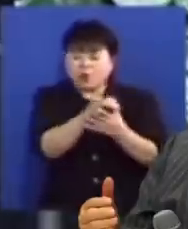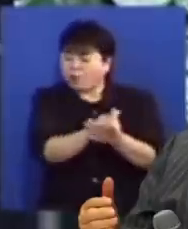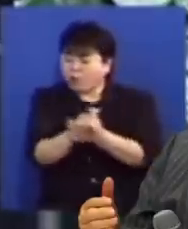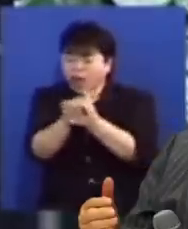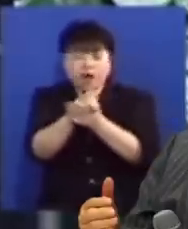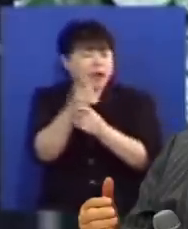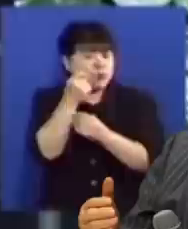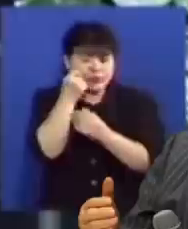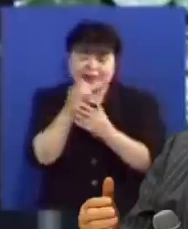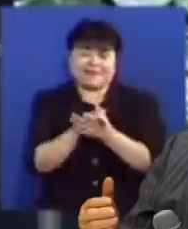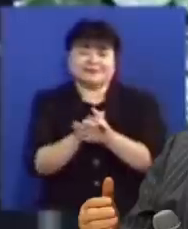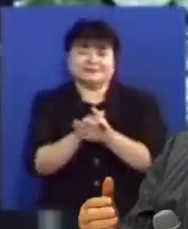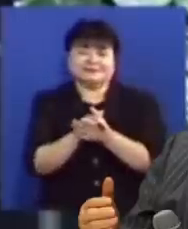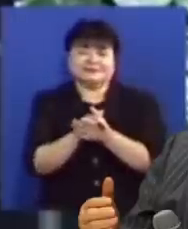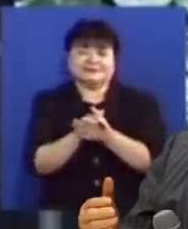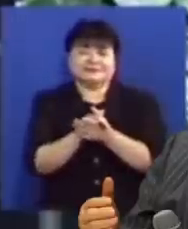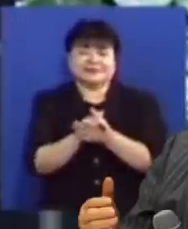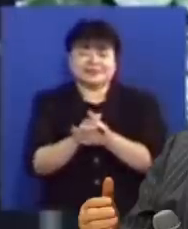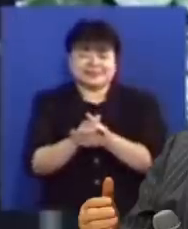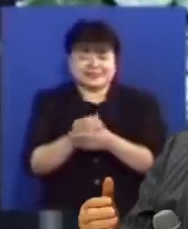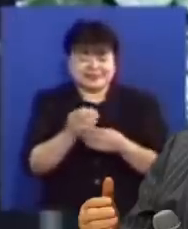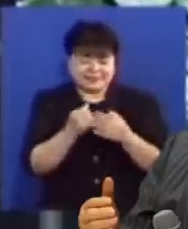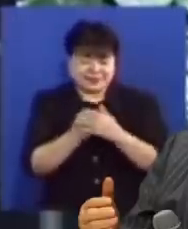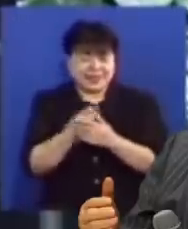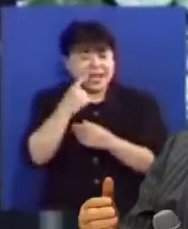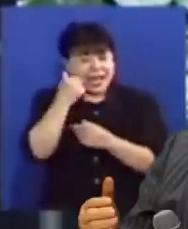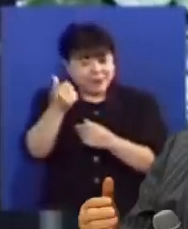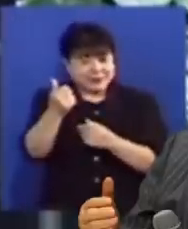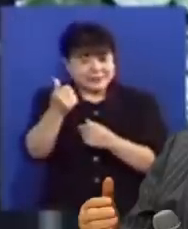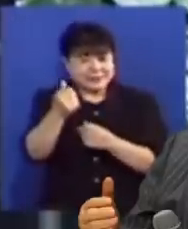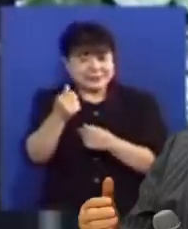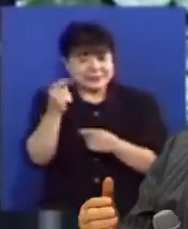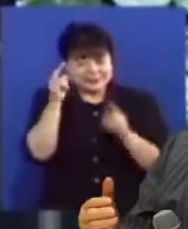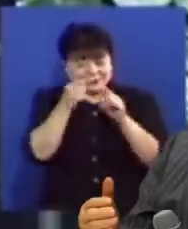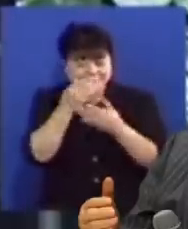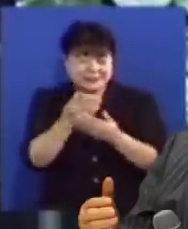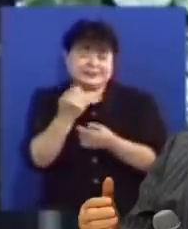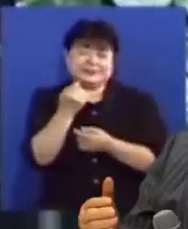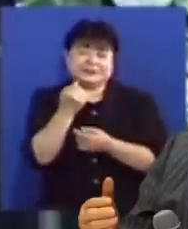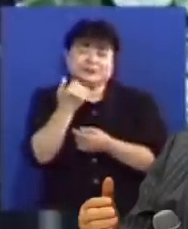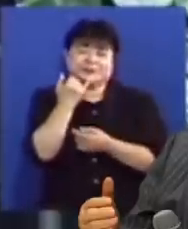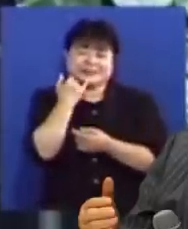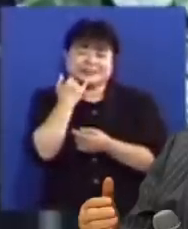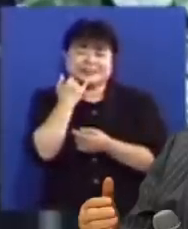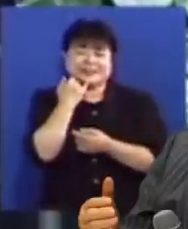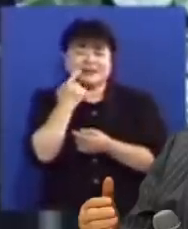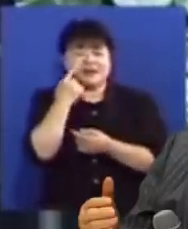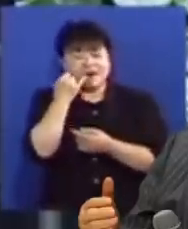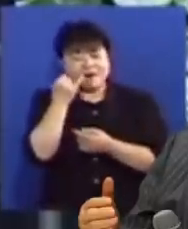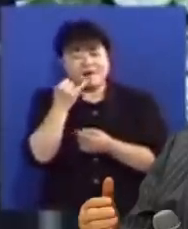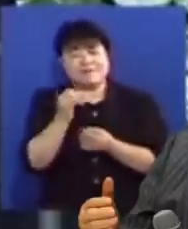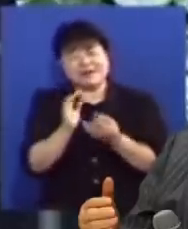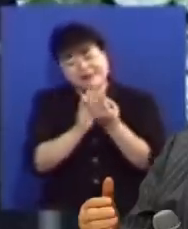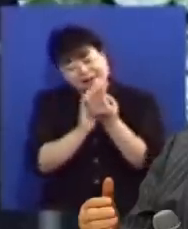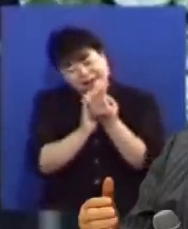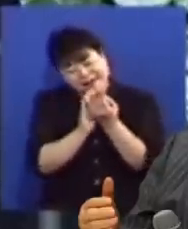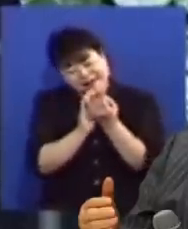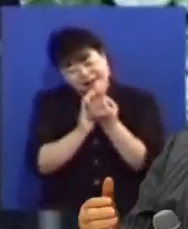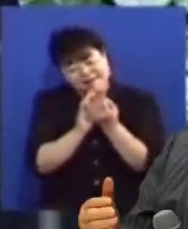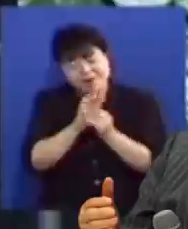없습니다 그렇기 때문에 아버지하고 마음이 상해 놓은 것은 어머니에게 아양을 떨면 문제가 해결되는데